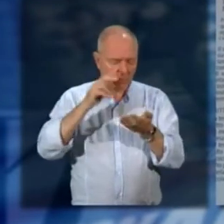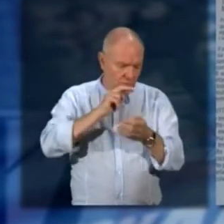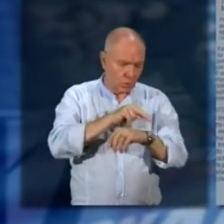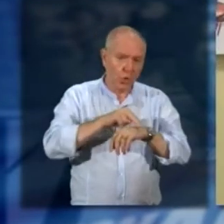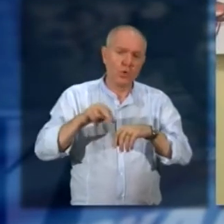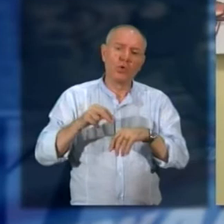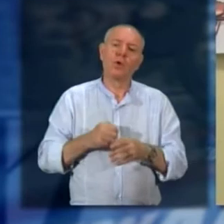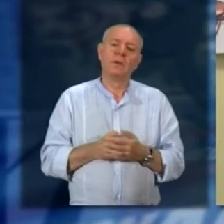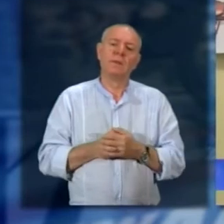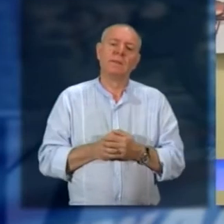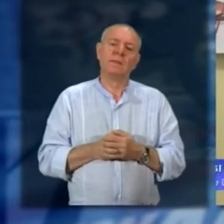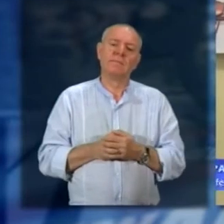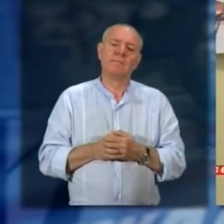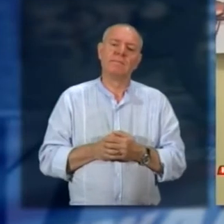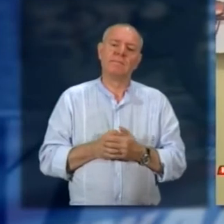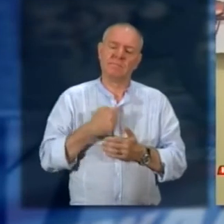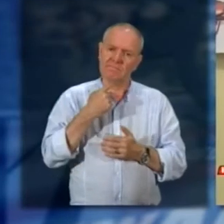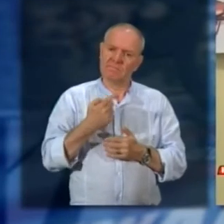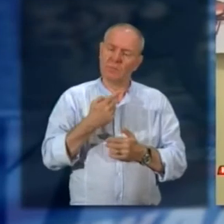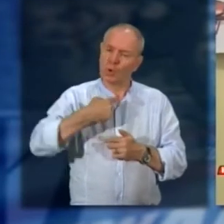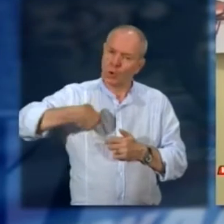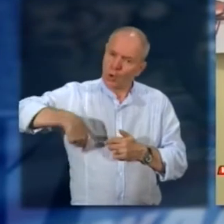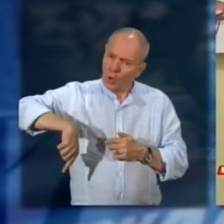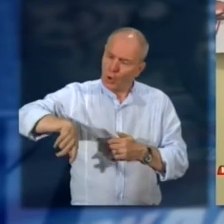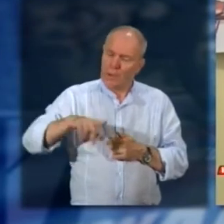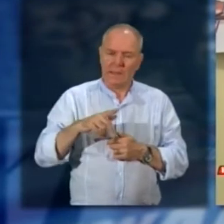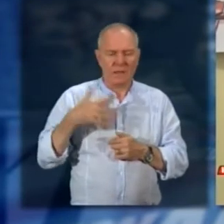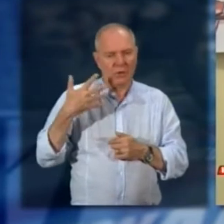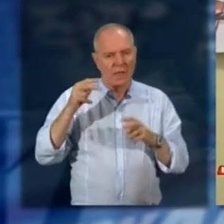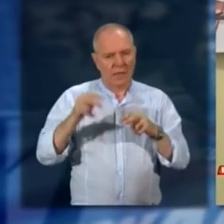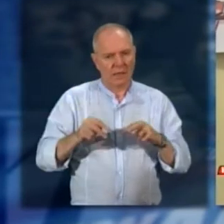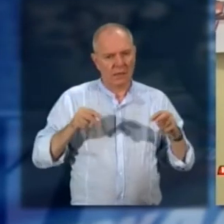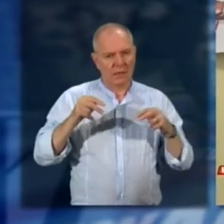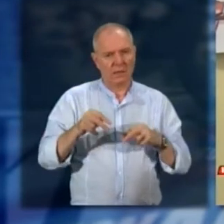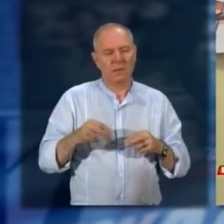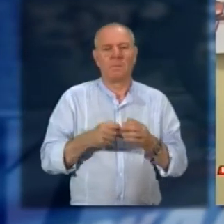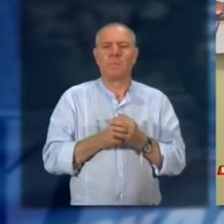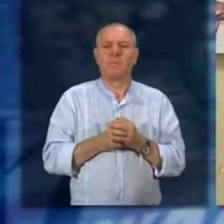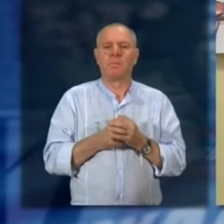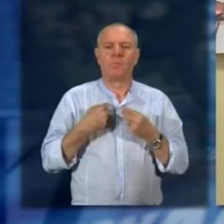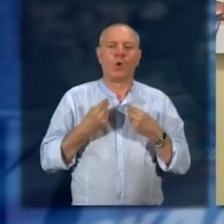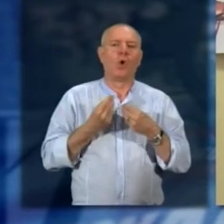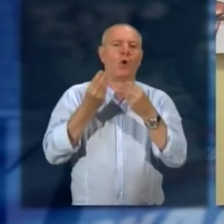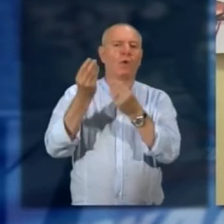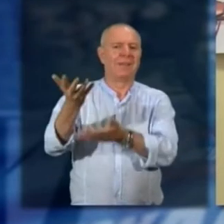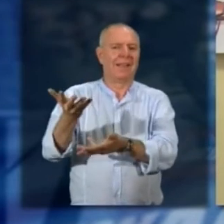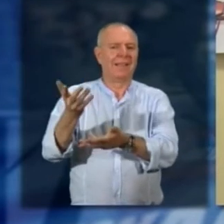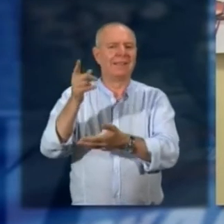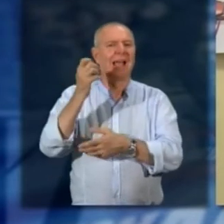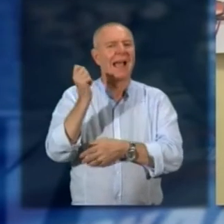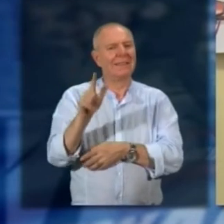certo noi da diversi anni abbiamo dato in comodato d'uso all'azienda